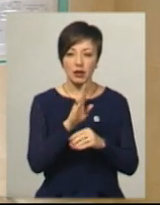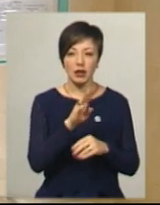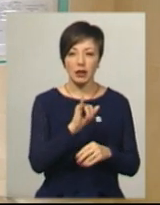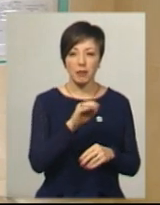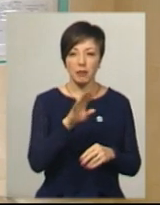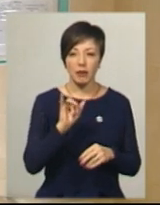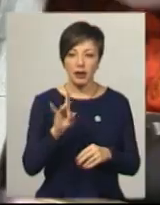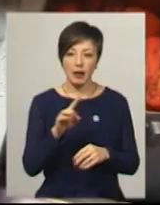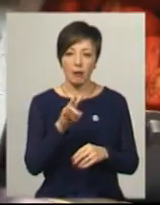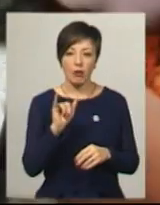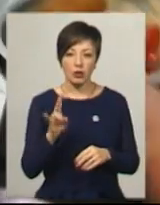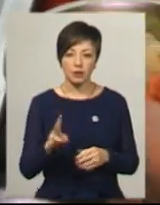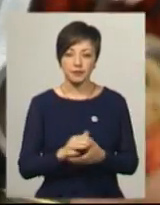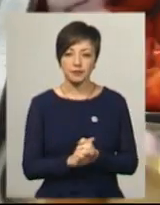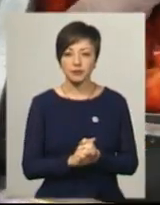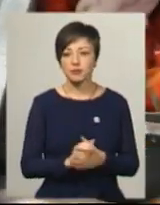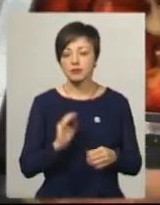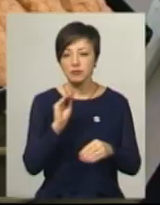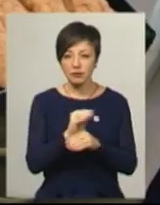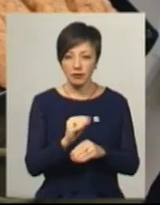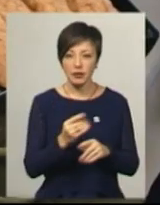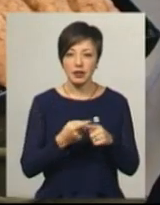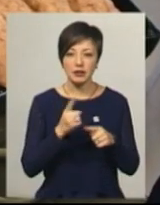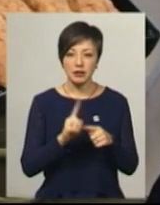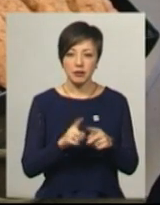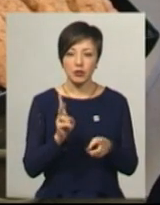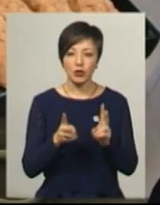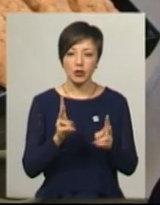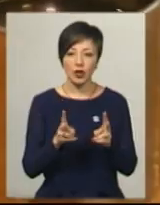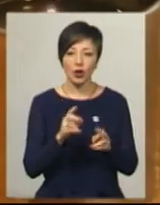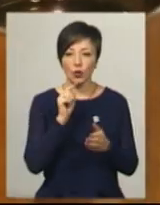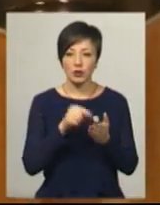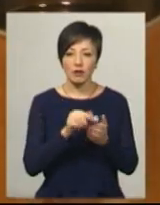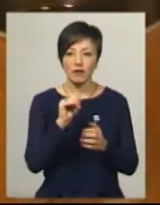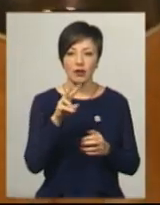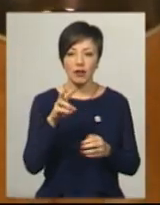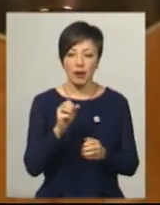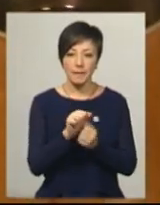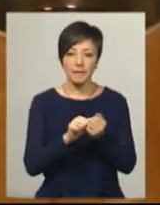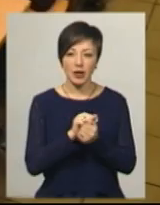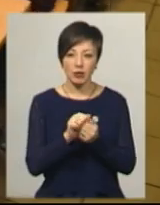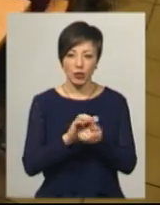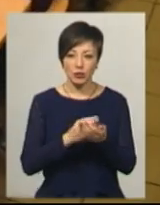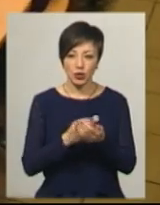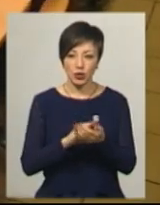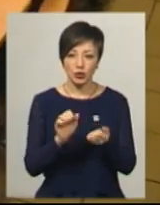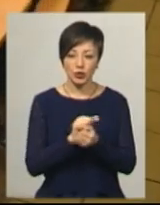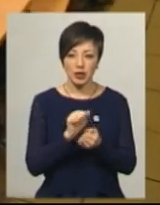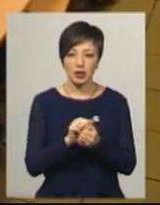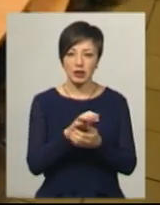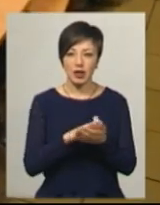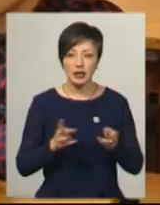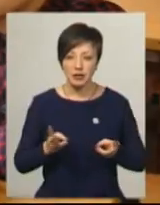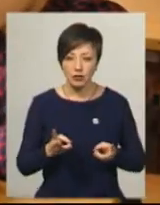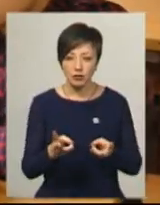та лимони. Олександр Льозов додає, нагідця приготували з курячого філе, його перемололи, опанірували в сухарях та яйці, далі